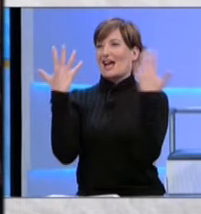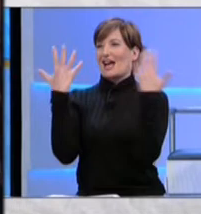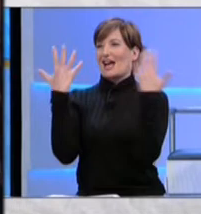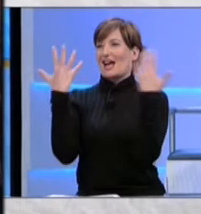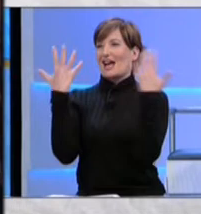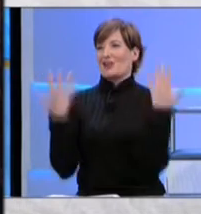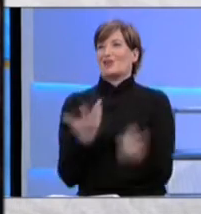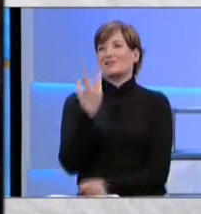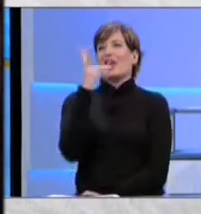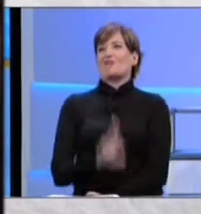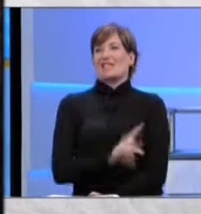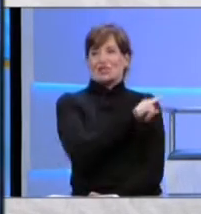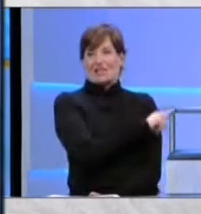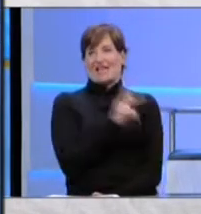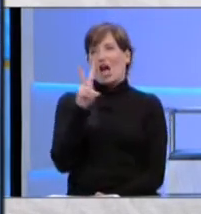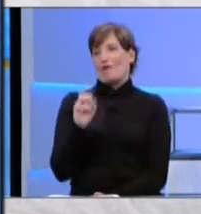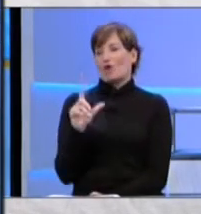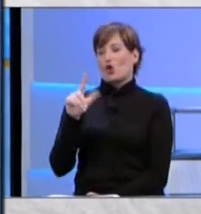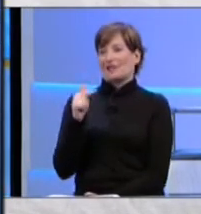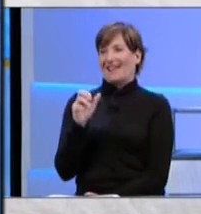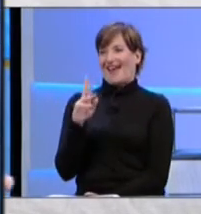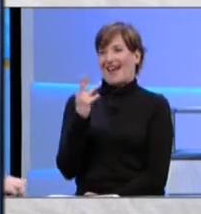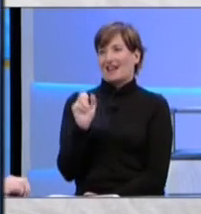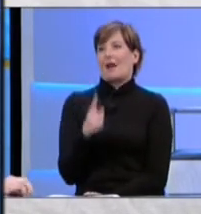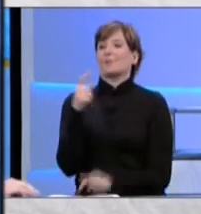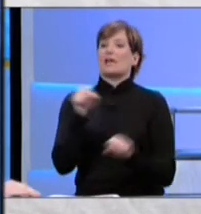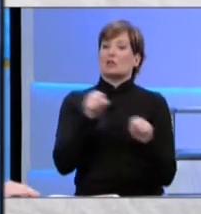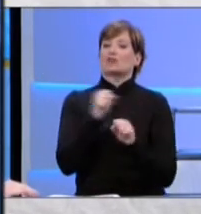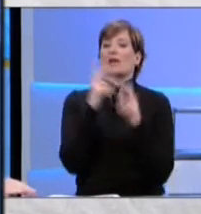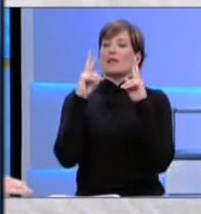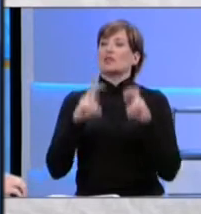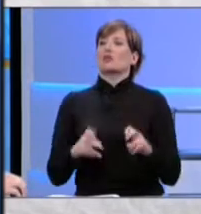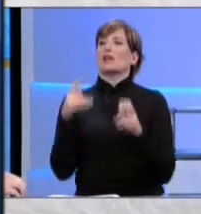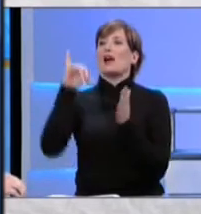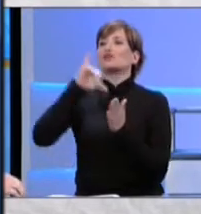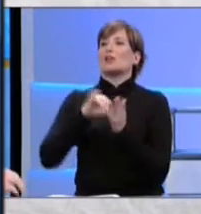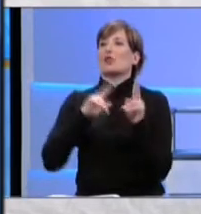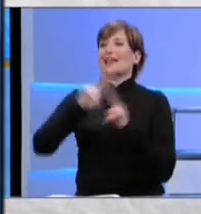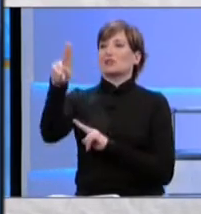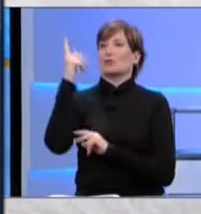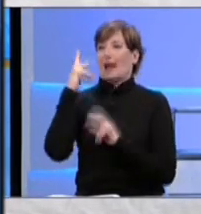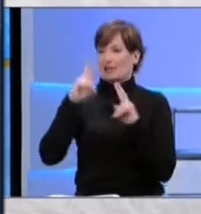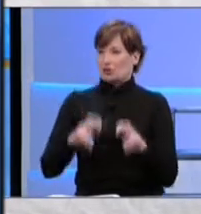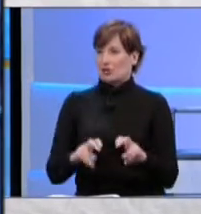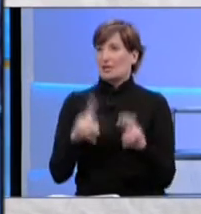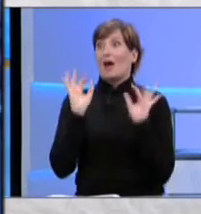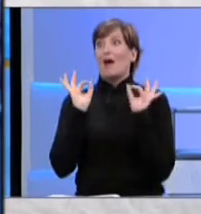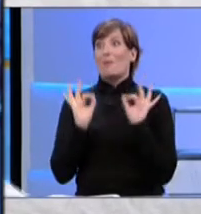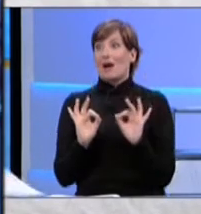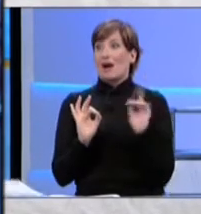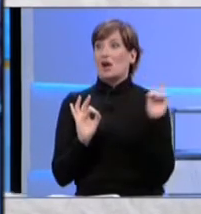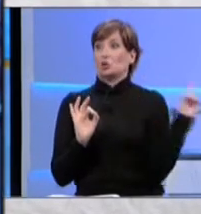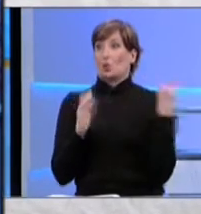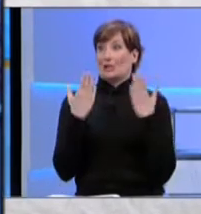Allora, Virginia Volterra è con noi, dirigente di ricerca del Centro Nazionale della Ricerca, ma soprattutto con i suoi